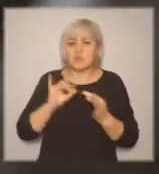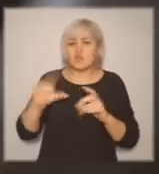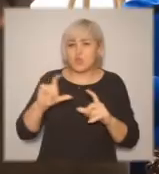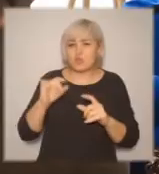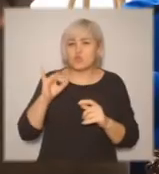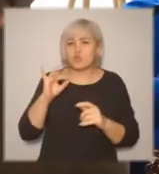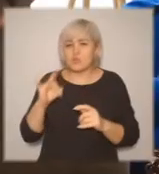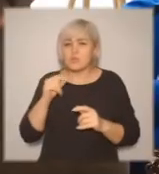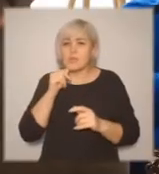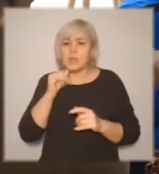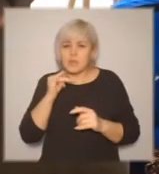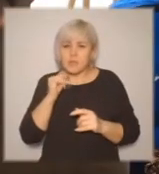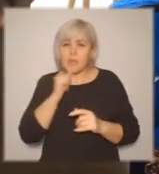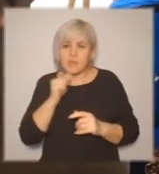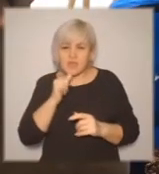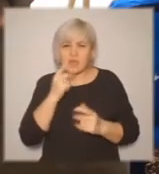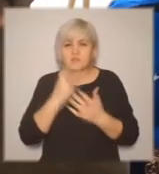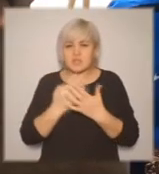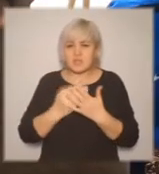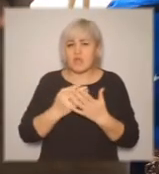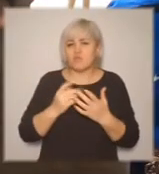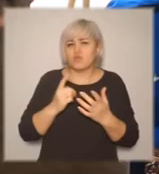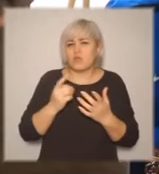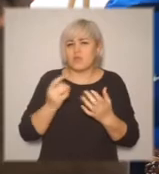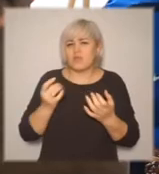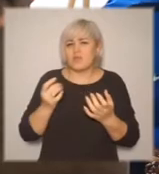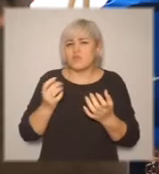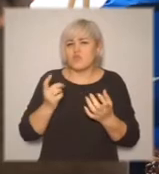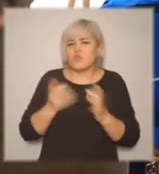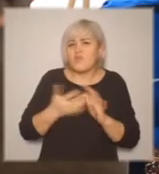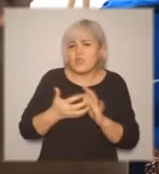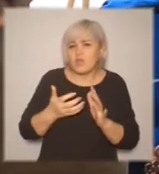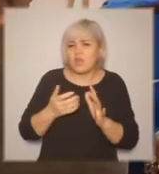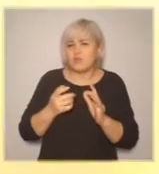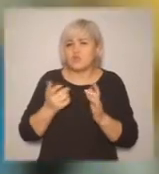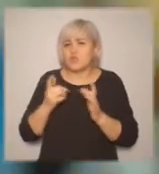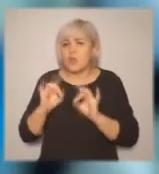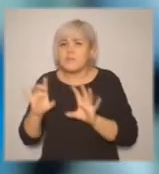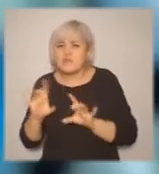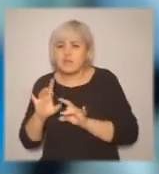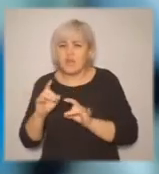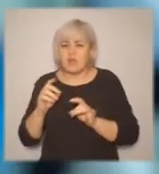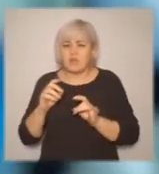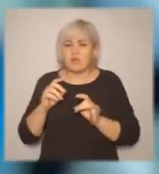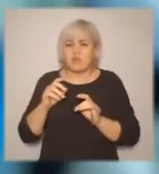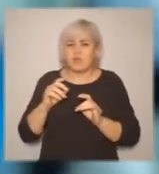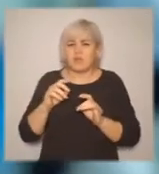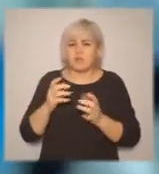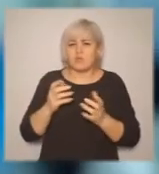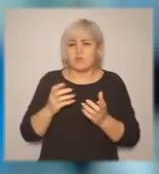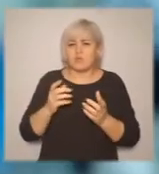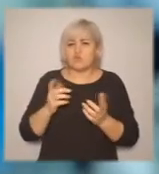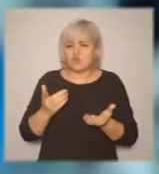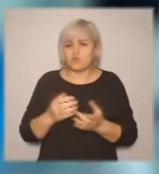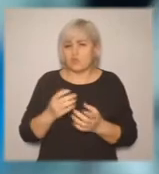посмотрела несколько записей шахматных турниров и попыталась представить себе, чего именно здесь не